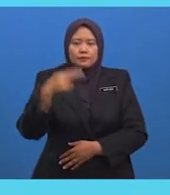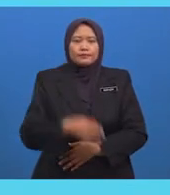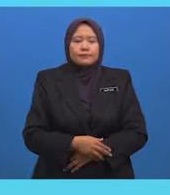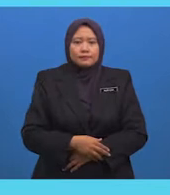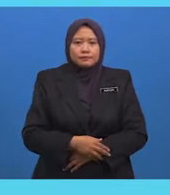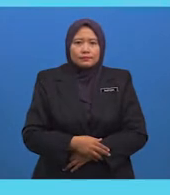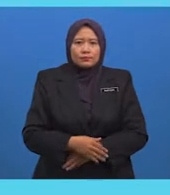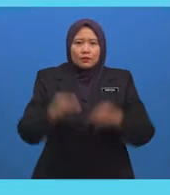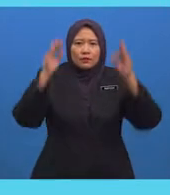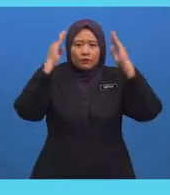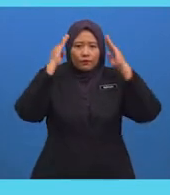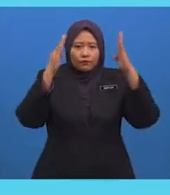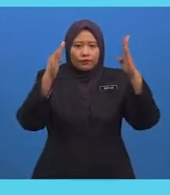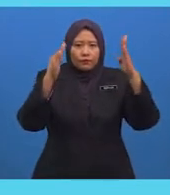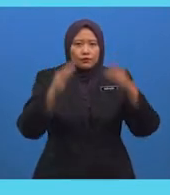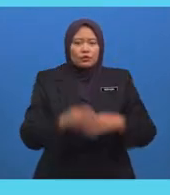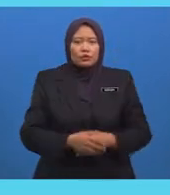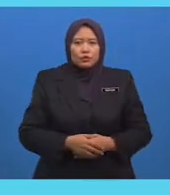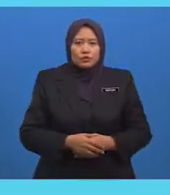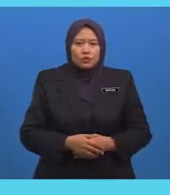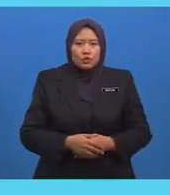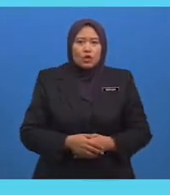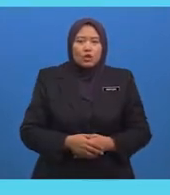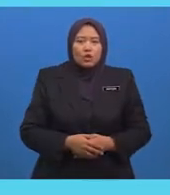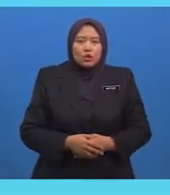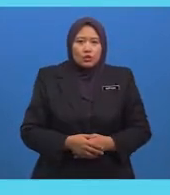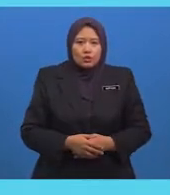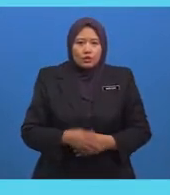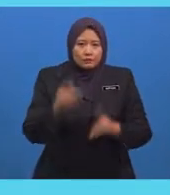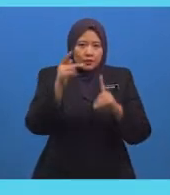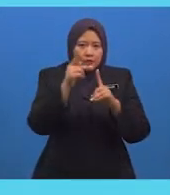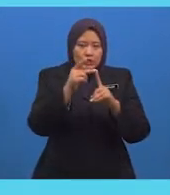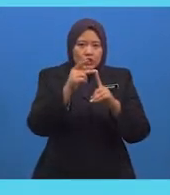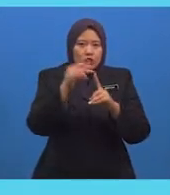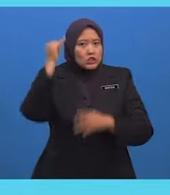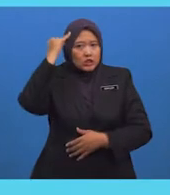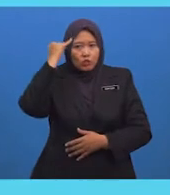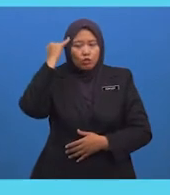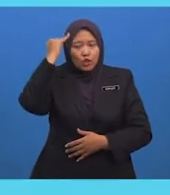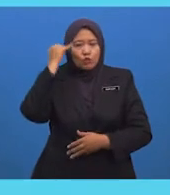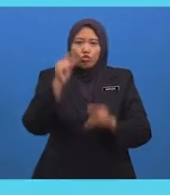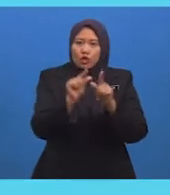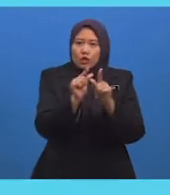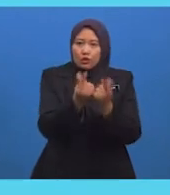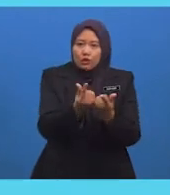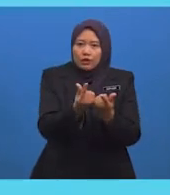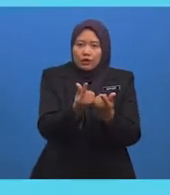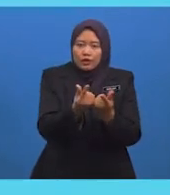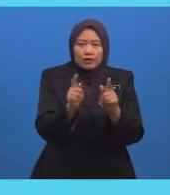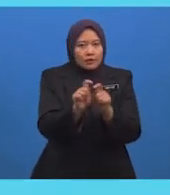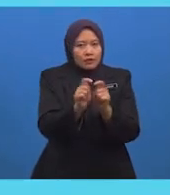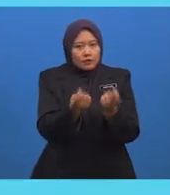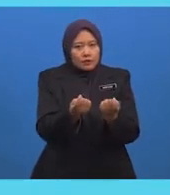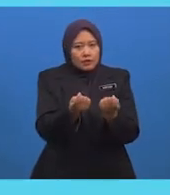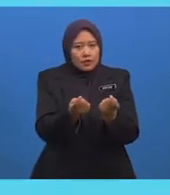Utama Keriklam Ialah Kepada Ilmu Ilmu Al-Quran Ilmu Tafsir Ilmu Hadis